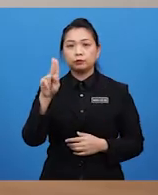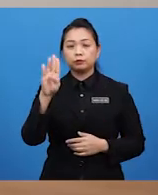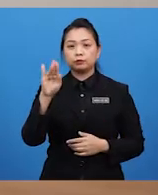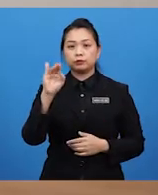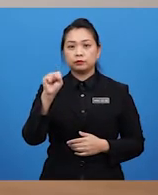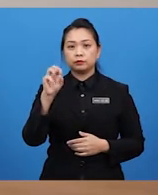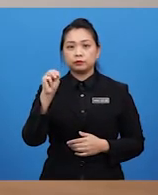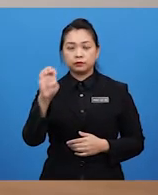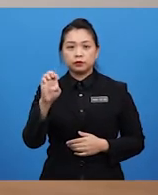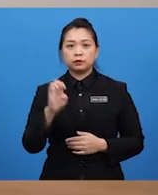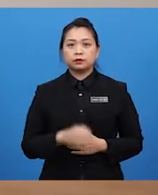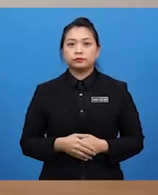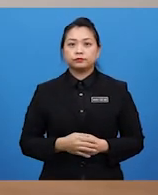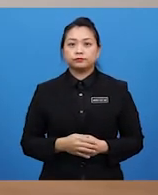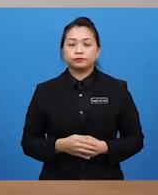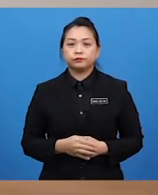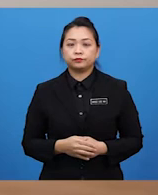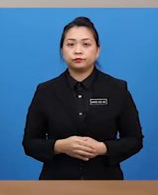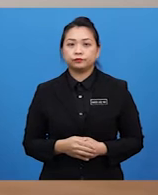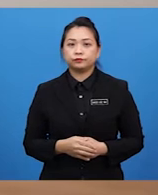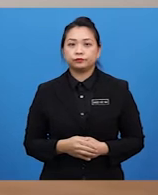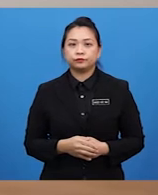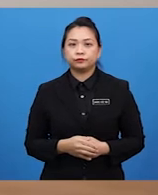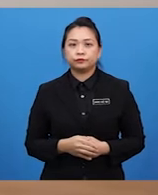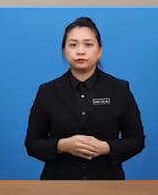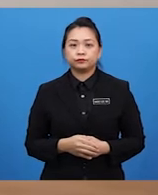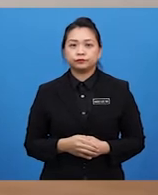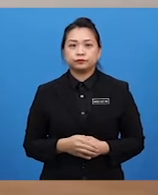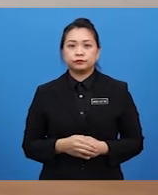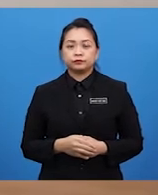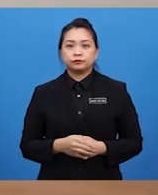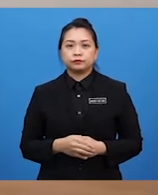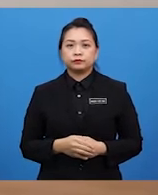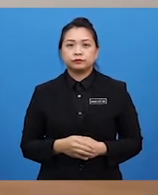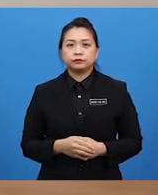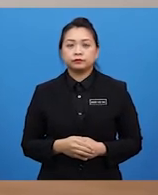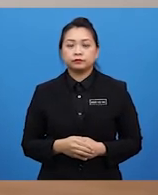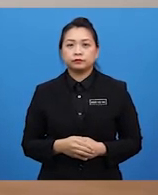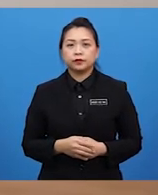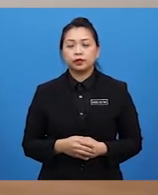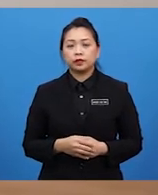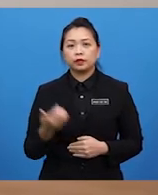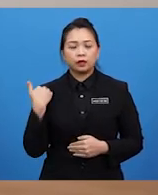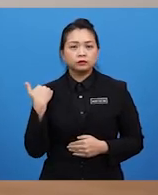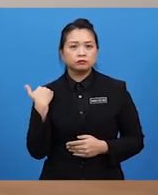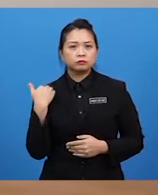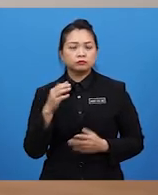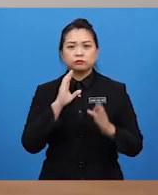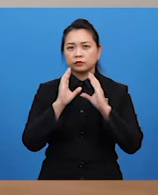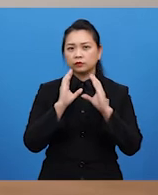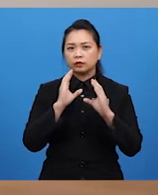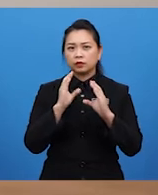Oh, teruja sungguh saya, Cikgu Arief, dengan penerangan tadi. Dan sebenarnya, Cikgu Arief, ada menyatakan tentang